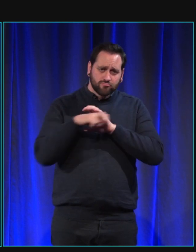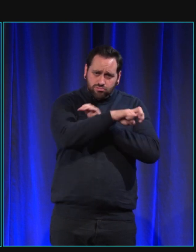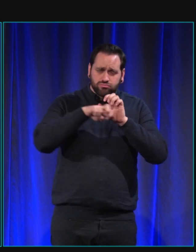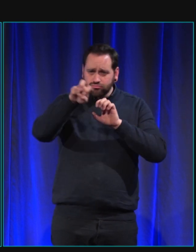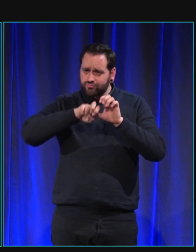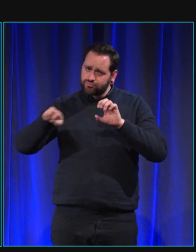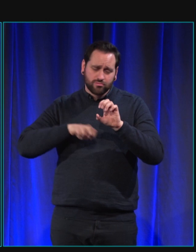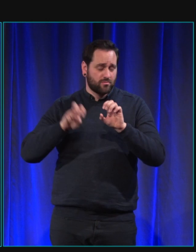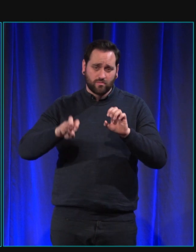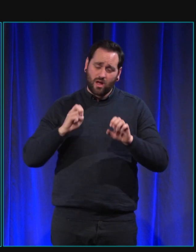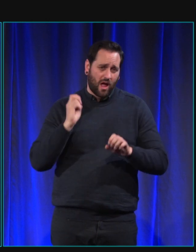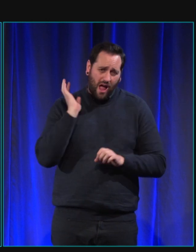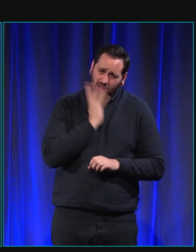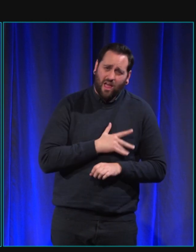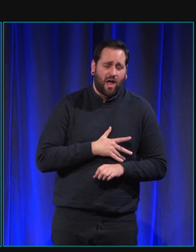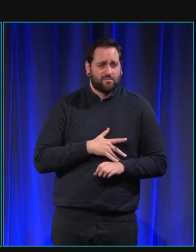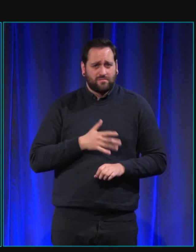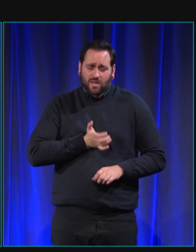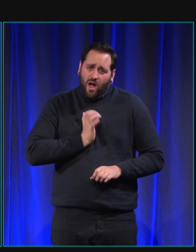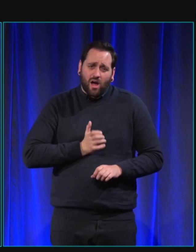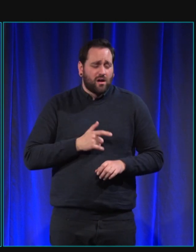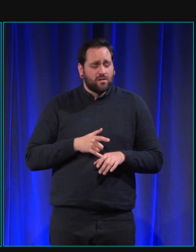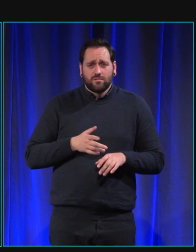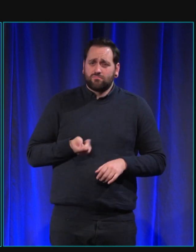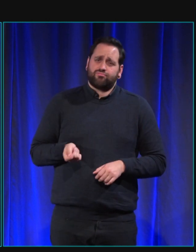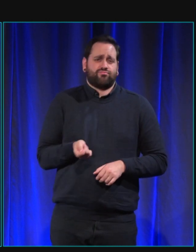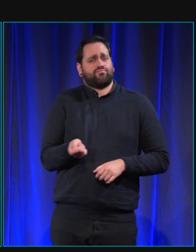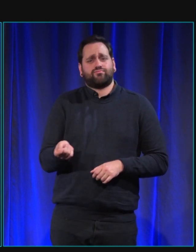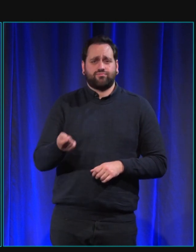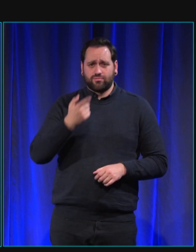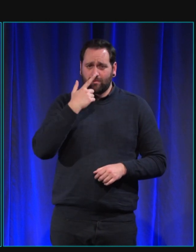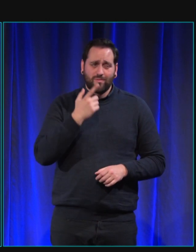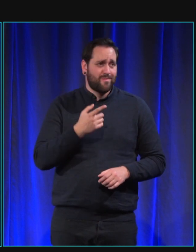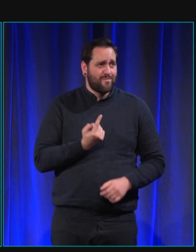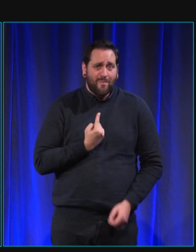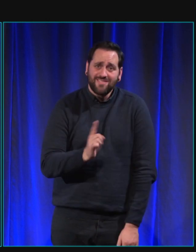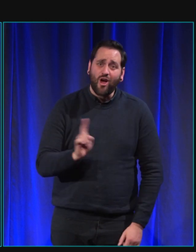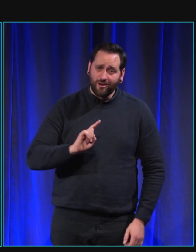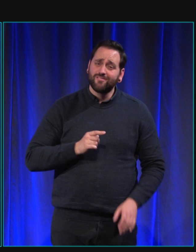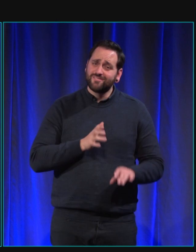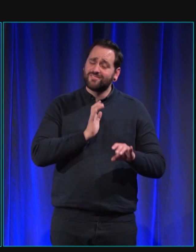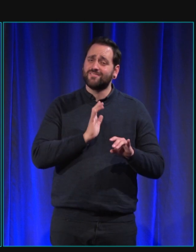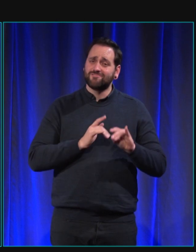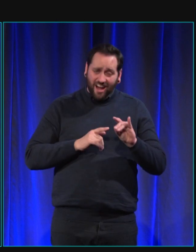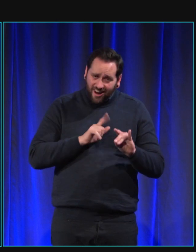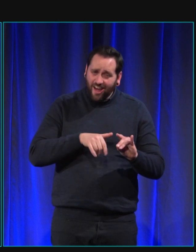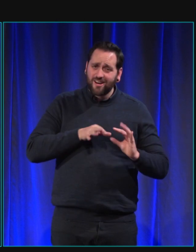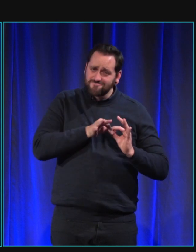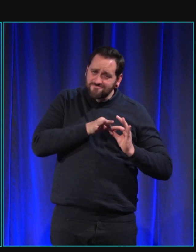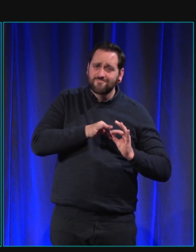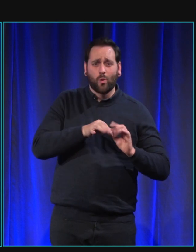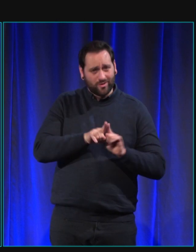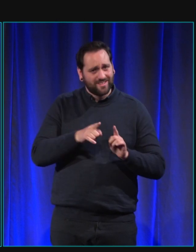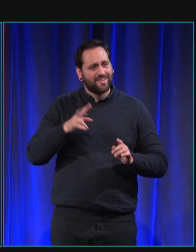partir avec un chien avec soi parce qu'au moins on se sent là pas seul, est... c'est vraiment un soutien moral